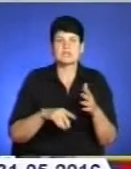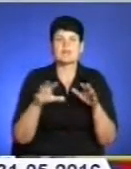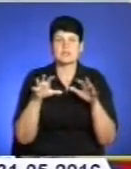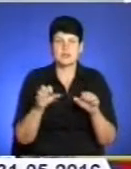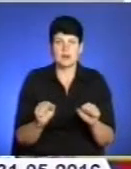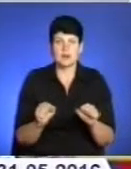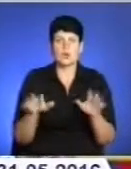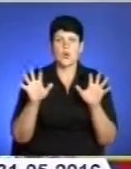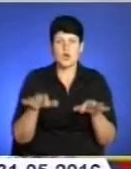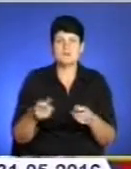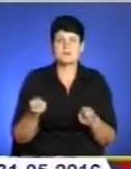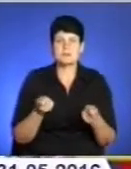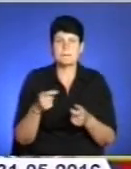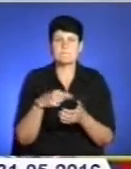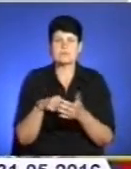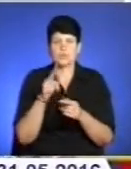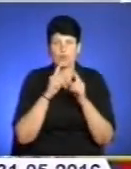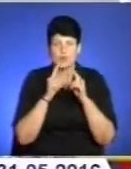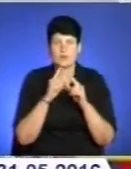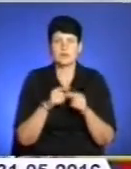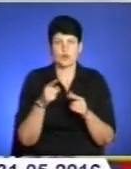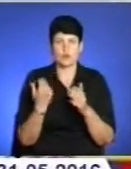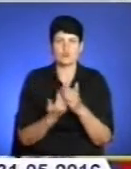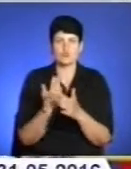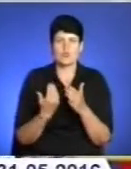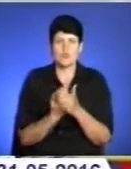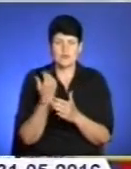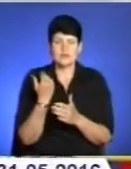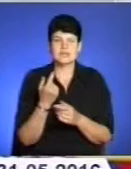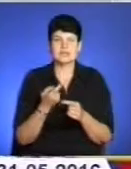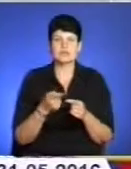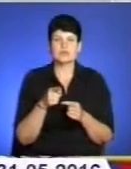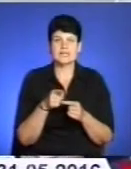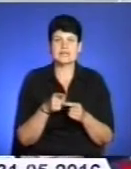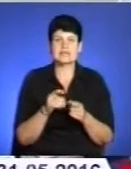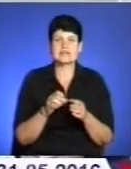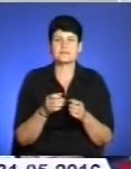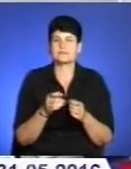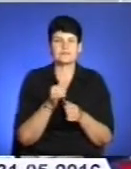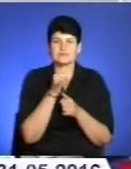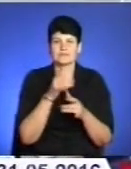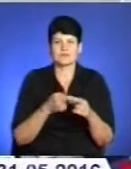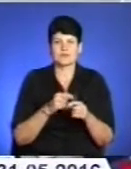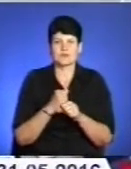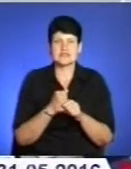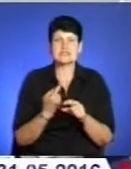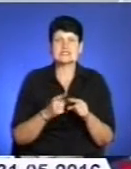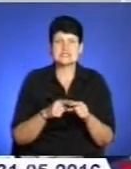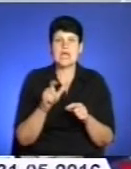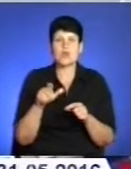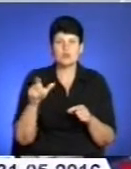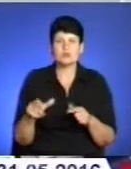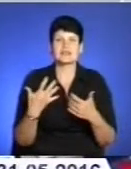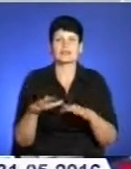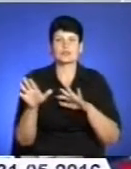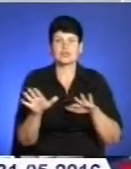наприклад, голіва адміністрації міської ради і так далі, от тих нових доморочних, повірте, в них кишка тонка для такого. Це люди, які пройшли 90-ті роки.